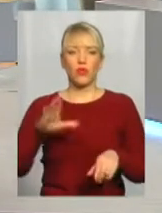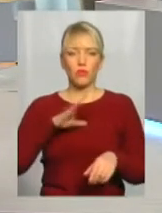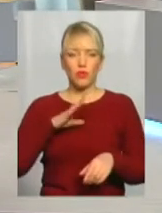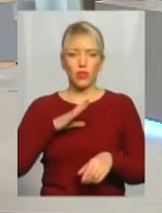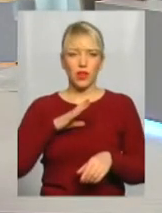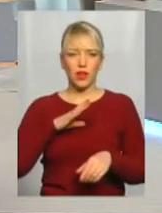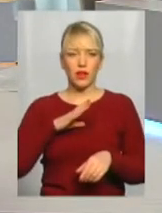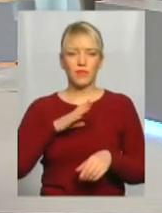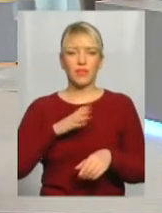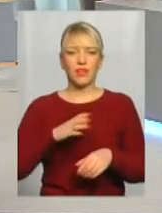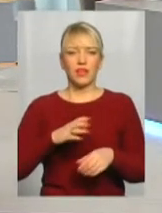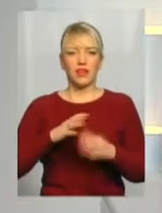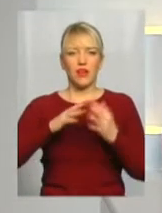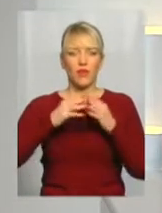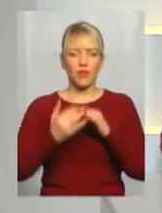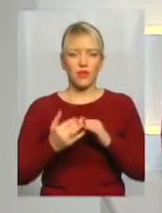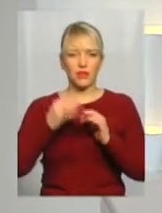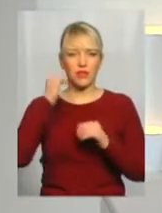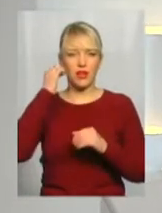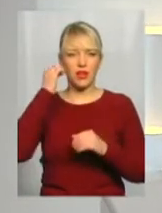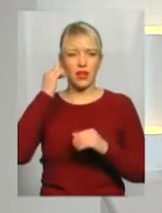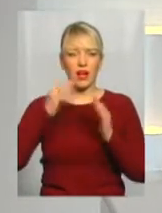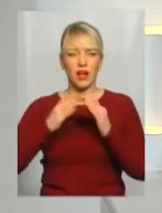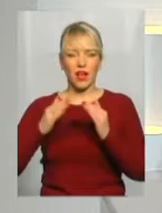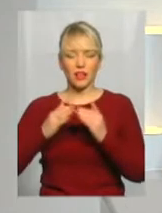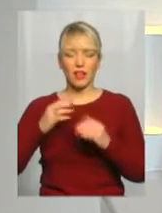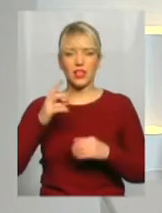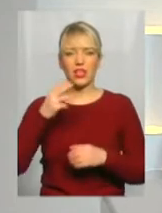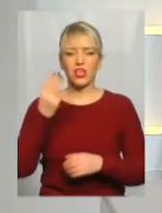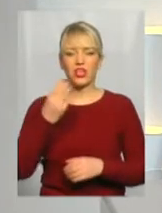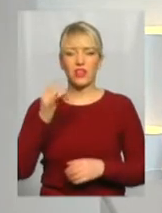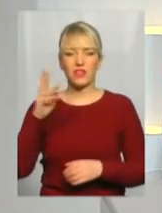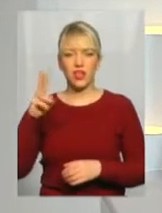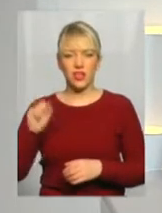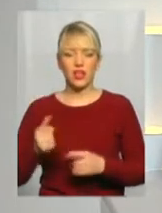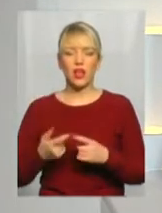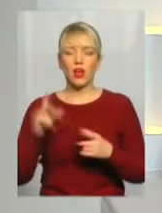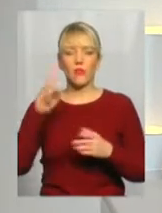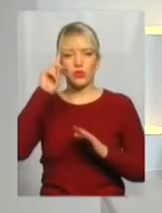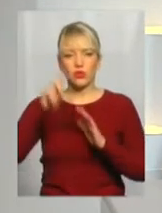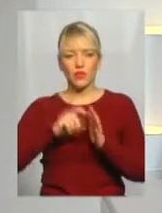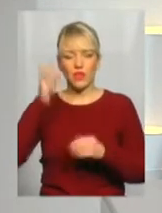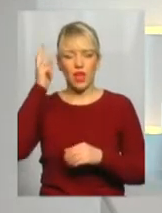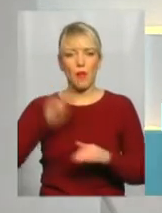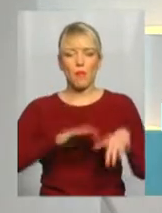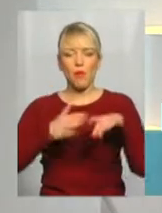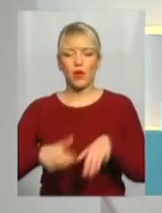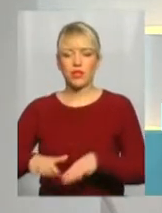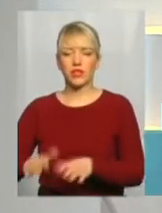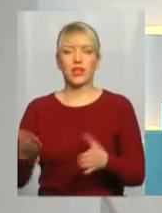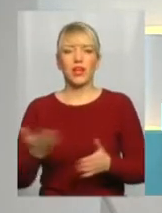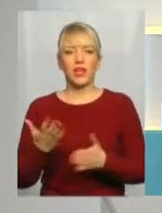насправді хата Шевченка? Про що довідався він на поділі? І які гілки генеалогічного дерева роду